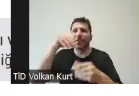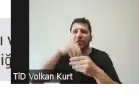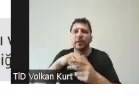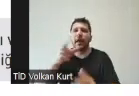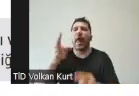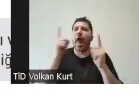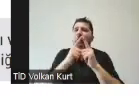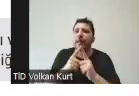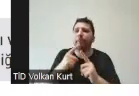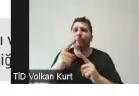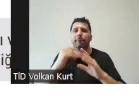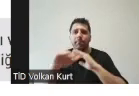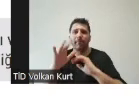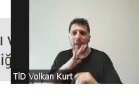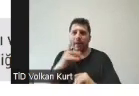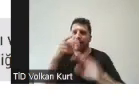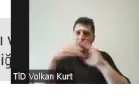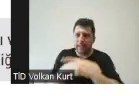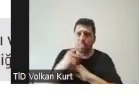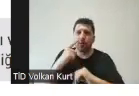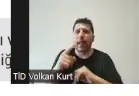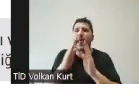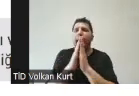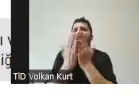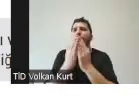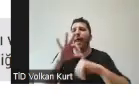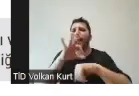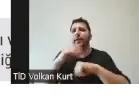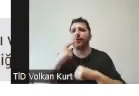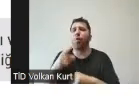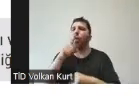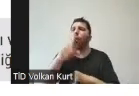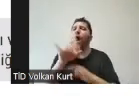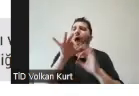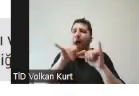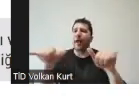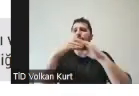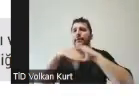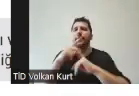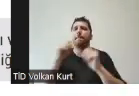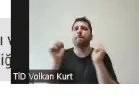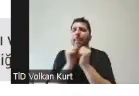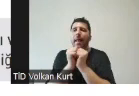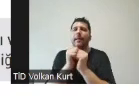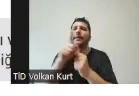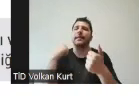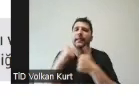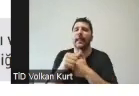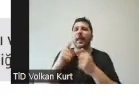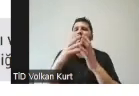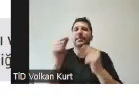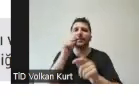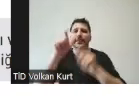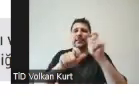olanlar rehberler bölümüne girdiği zaman görebilirler yine aynı dokümanı. Bununla beraber de yine kaydolan kişilerin de